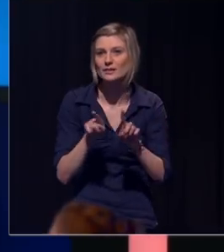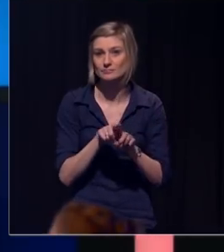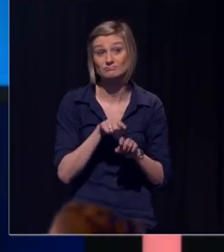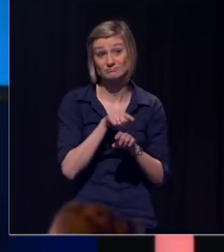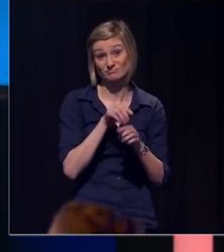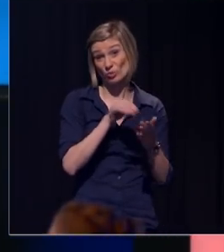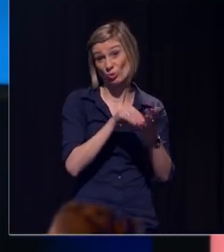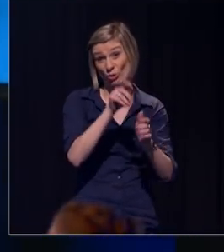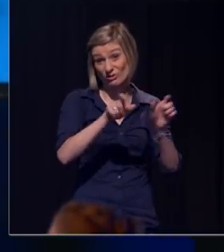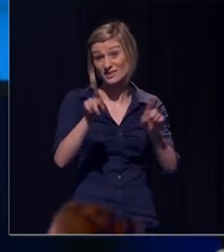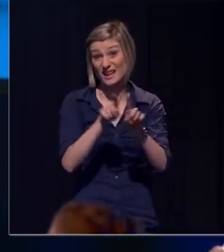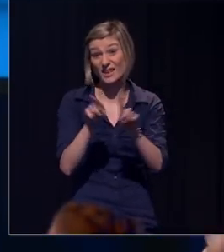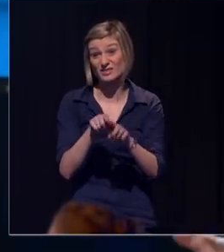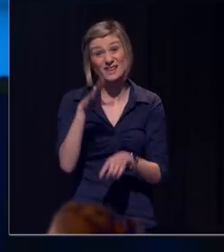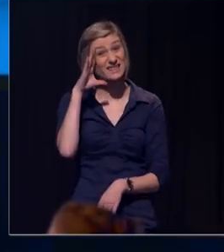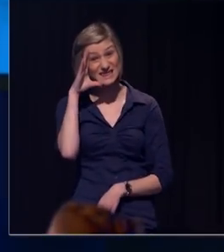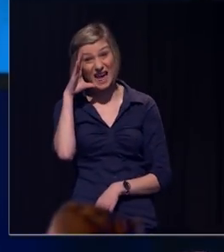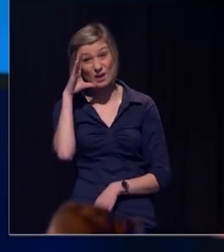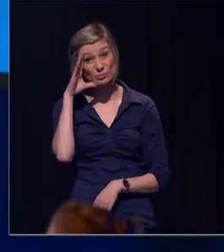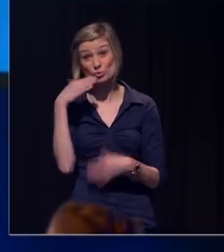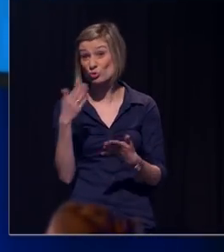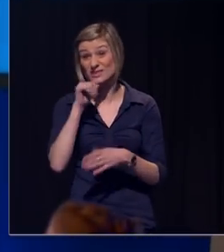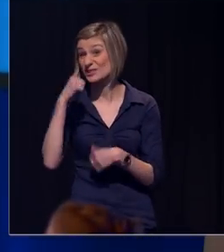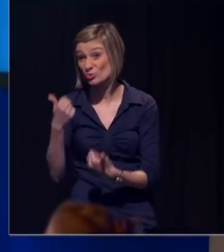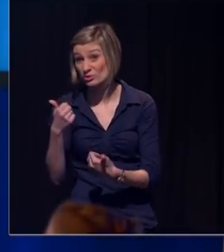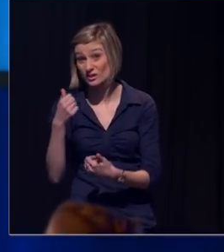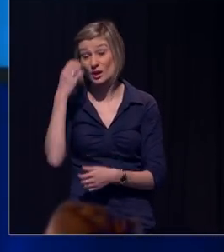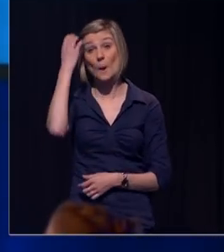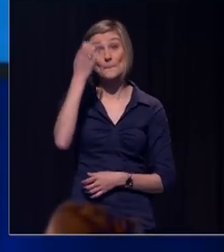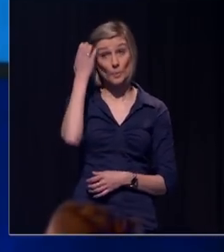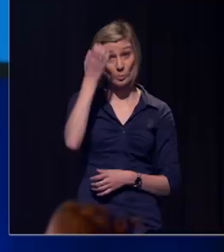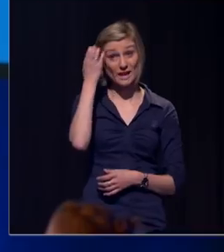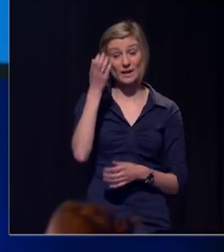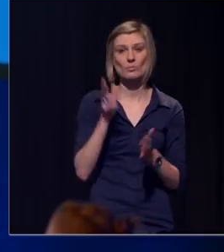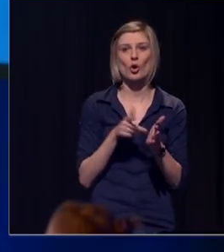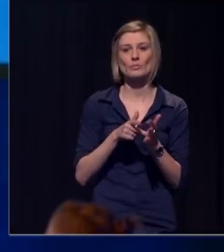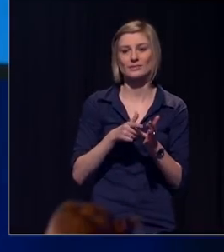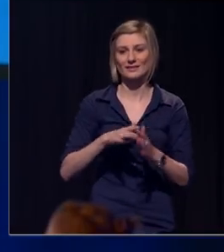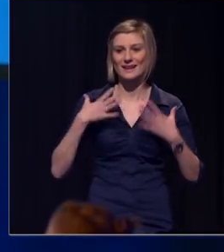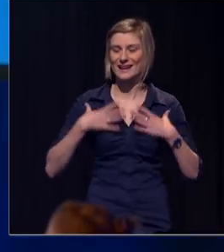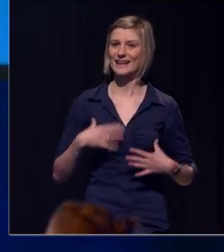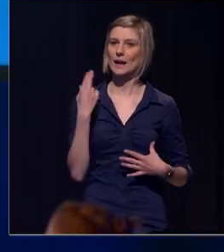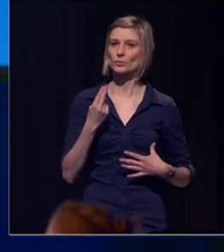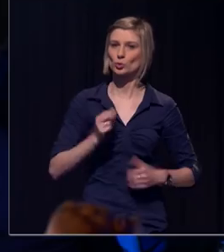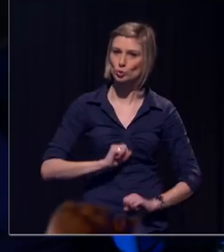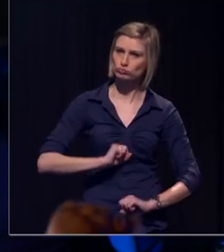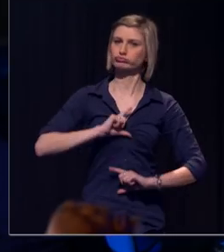niet goed met onze slaap. En dat is een probleem, want slaap is een beetje de naft van ons lichaam. We kunnen wel even op reserve